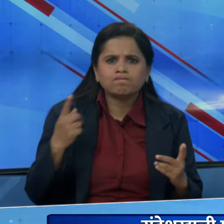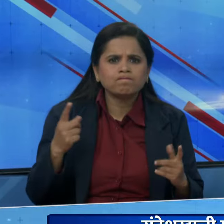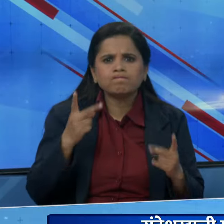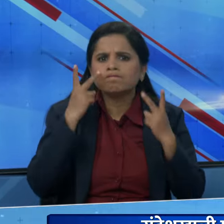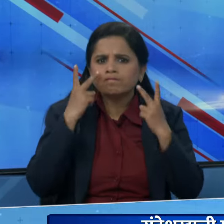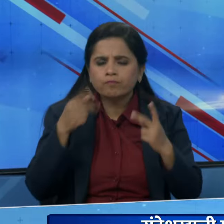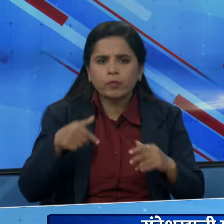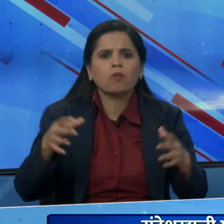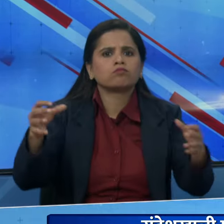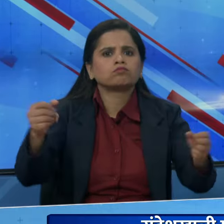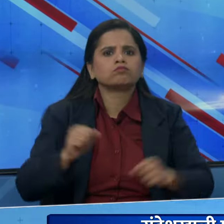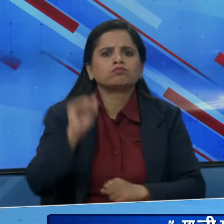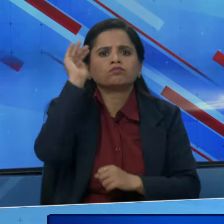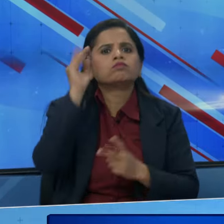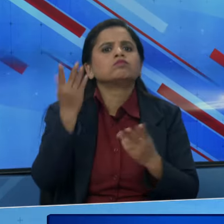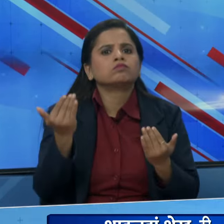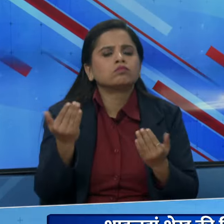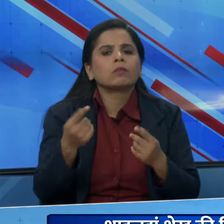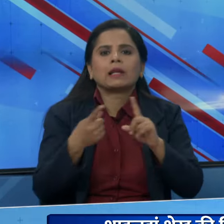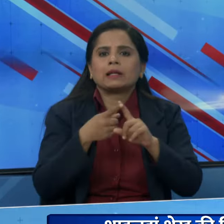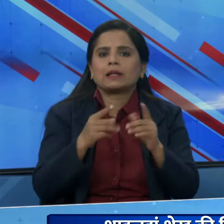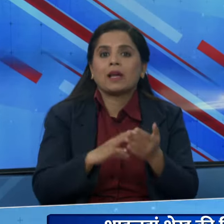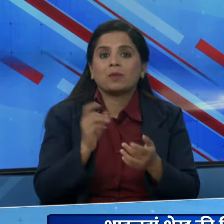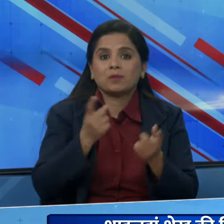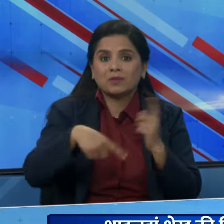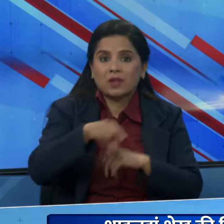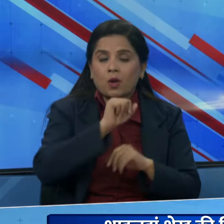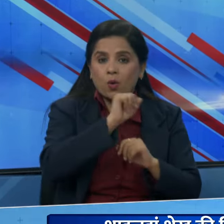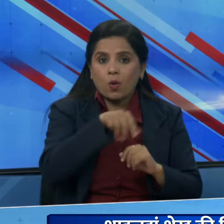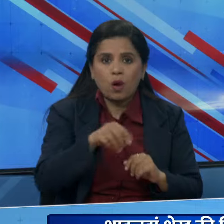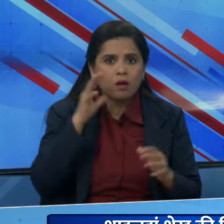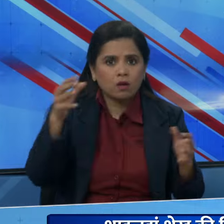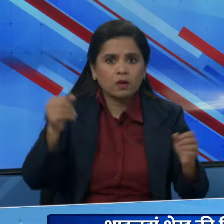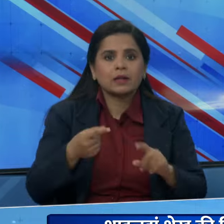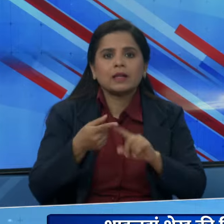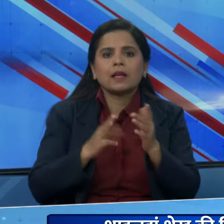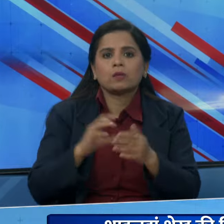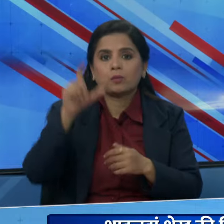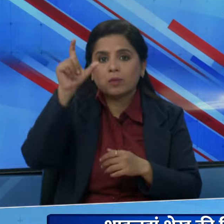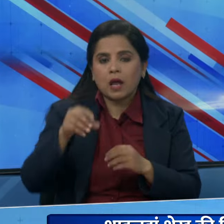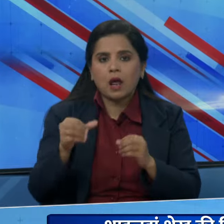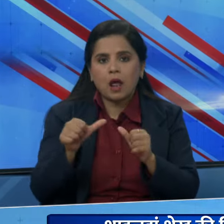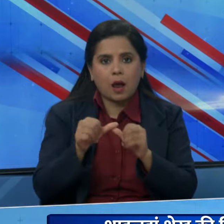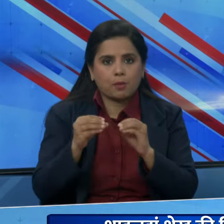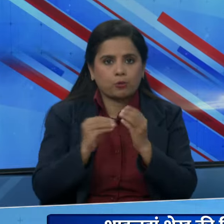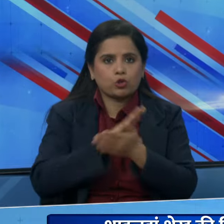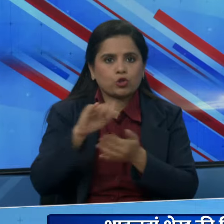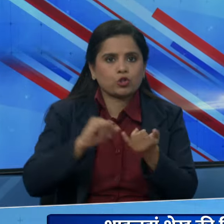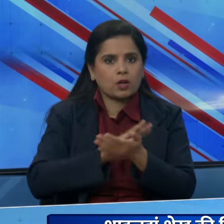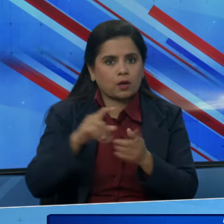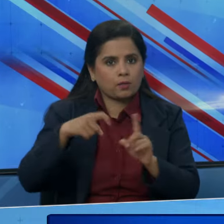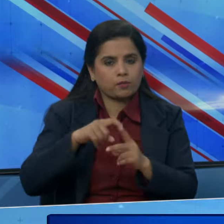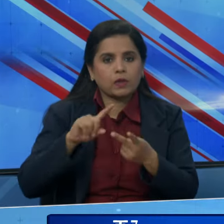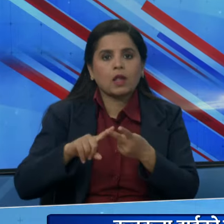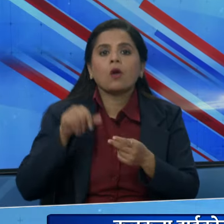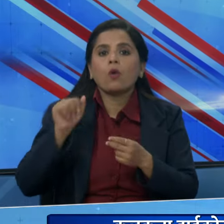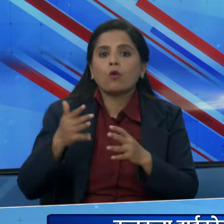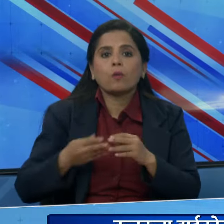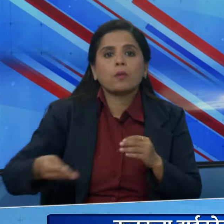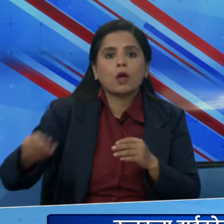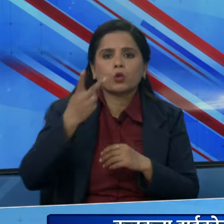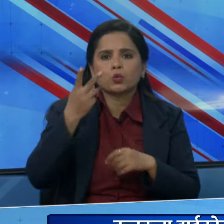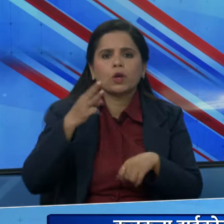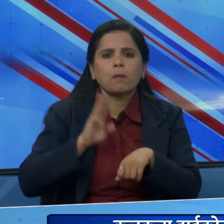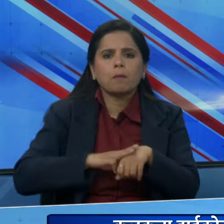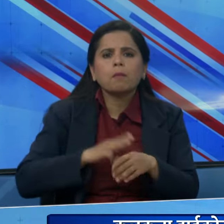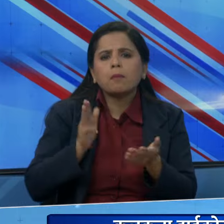हुई आज सुनवाई की। अदालत में सुनवाई के दोरान टीमसी सांसद अविशेख बेनर जी और बंगाल के दो